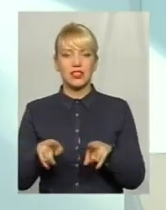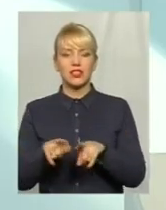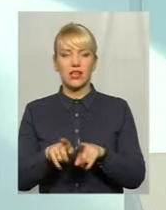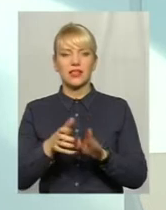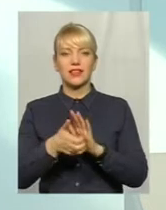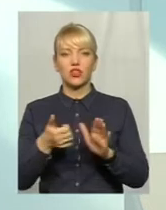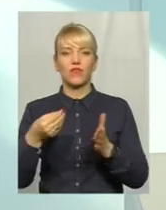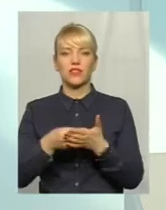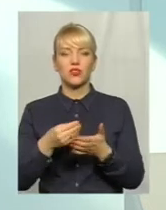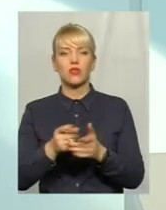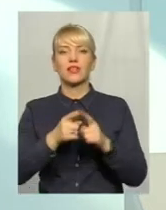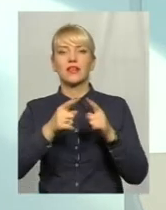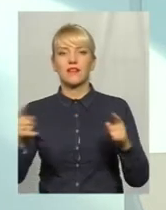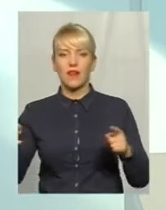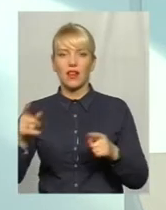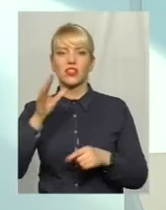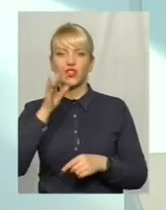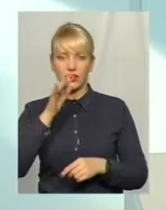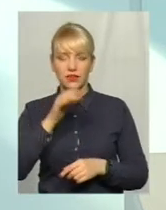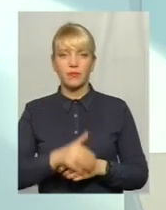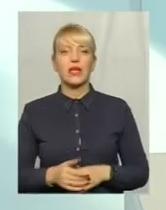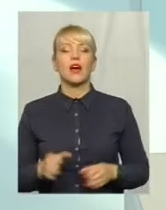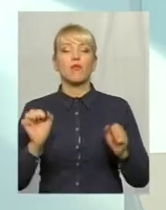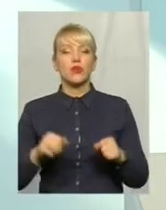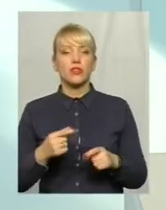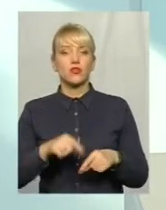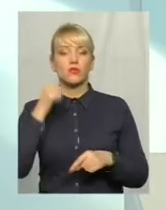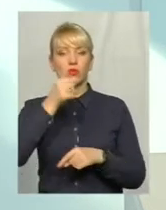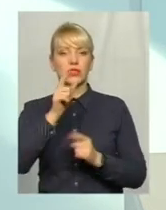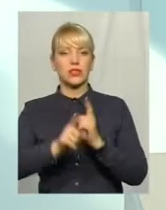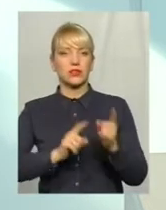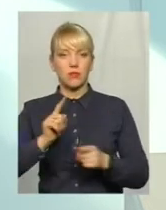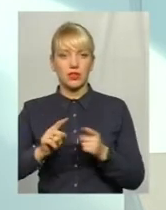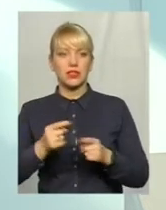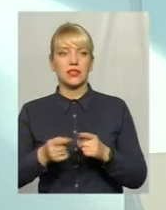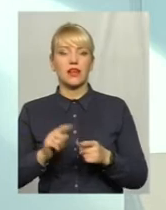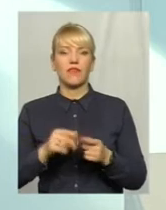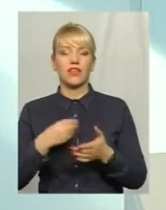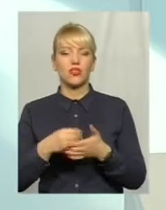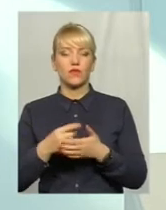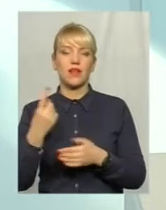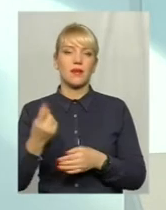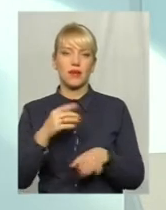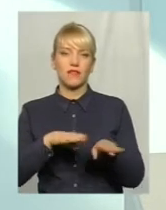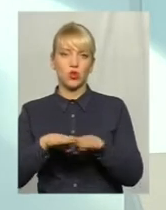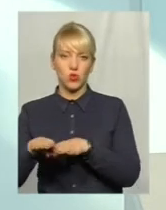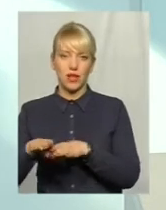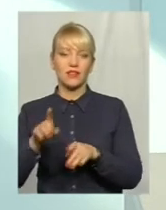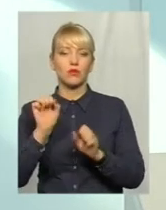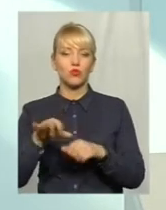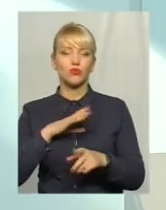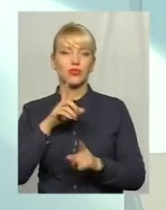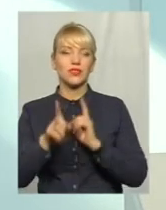тривалий час. Єдине, що можливо зміниться в цьому році, це все таки фінансування первинної овянки. Воно зміниться. І